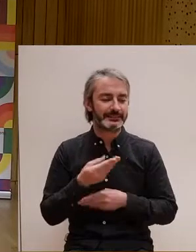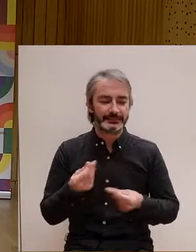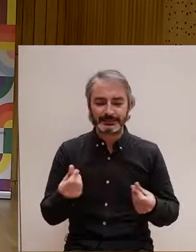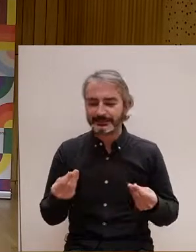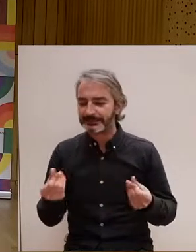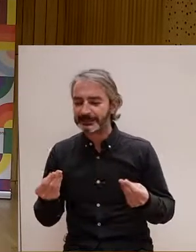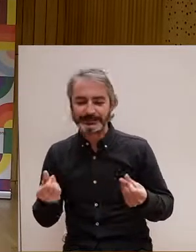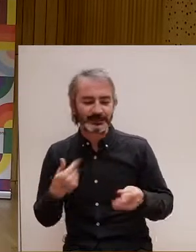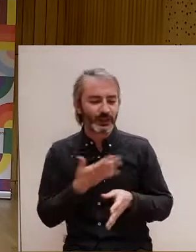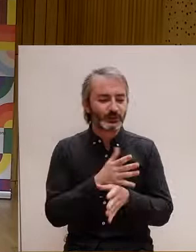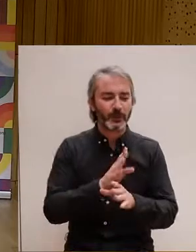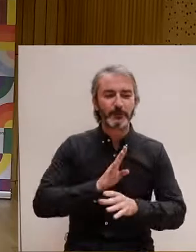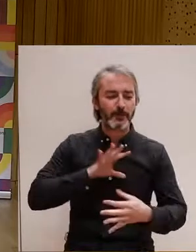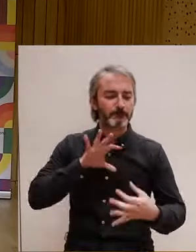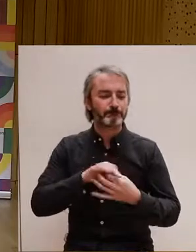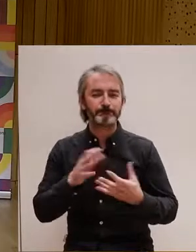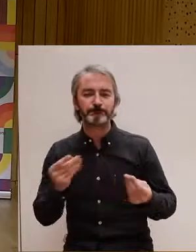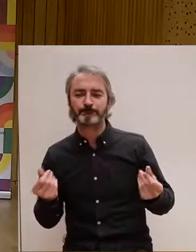sento representada en res,